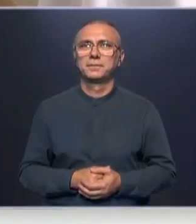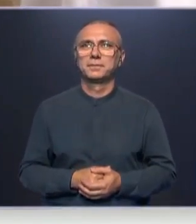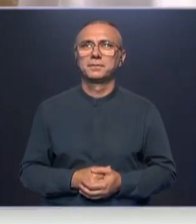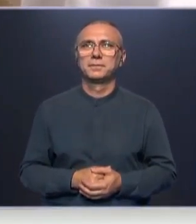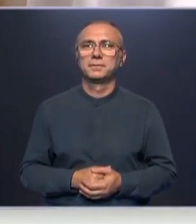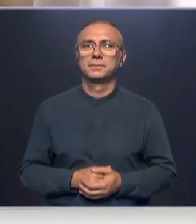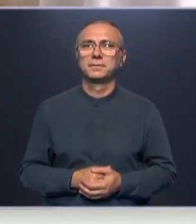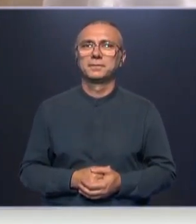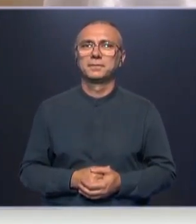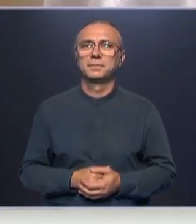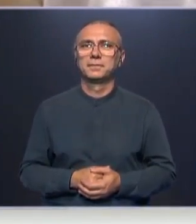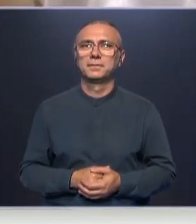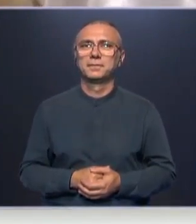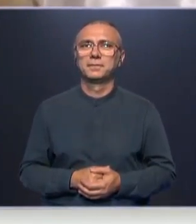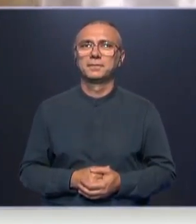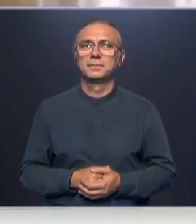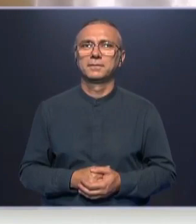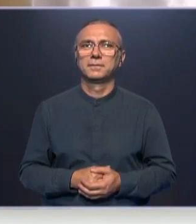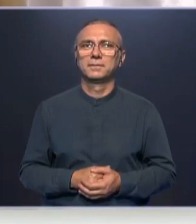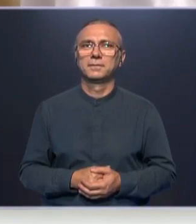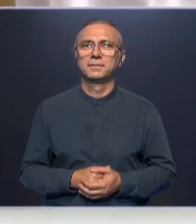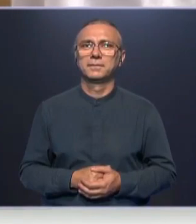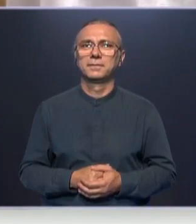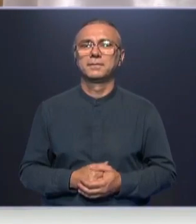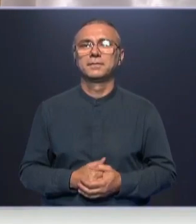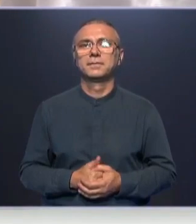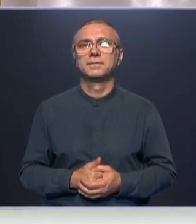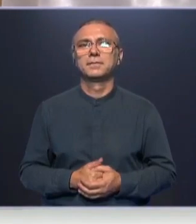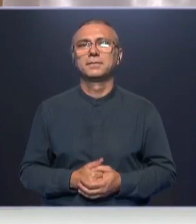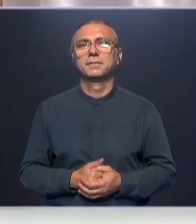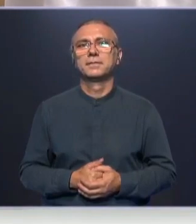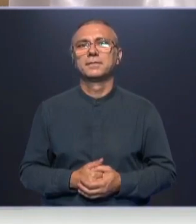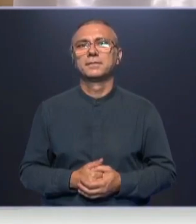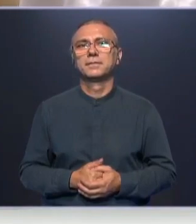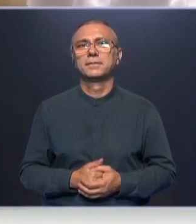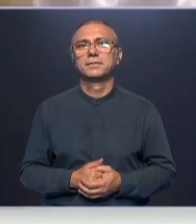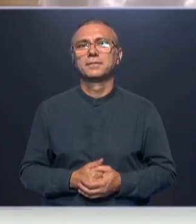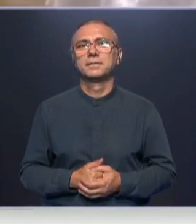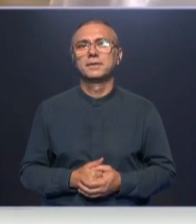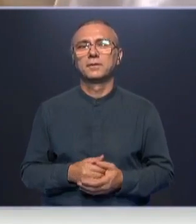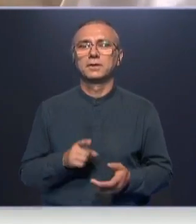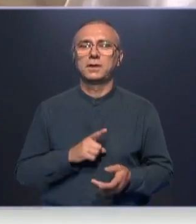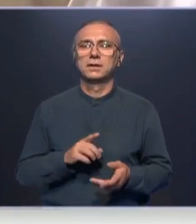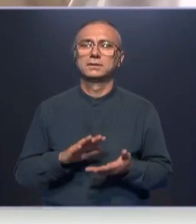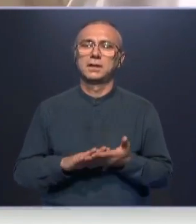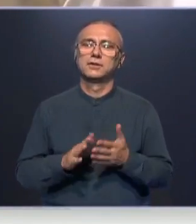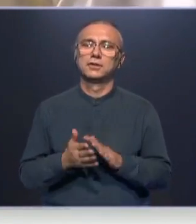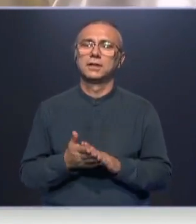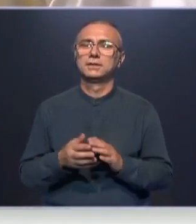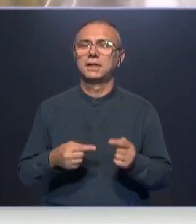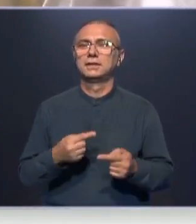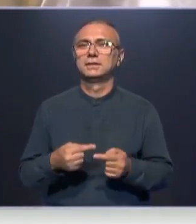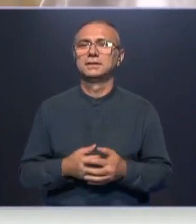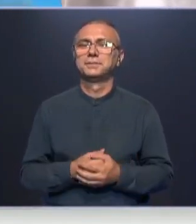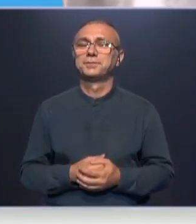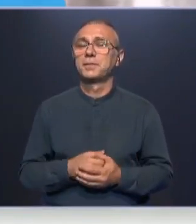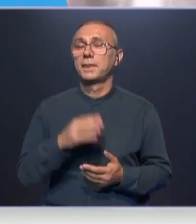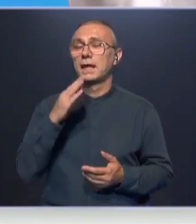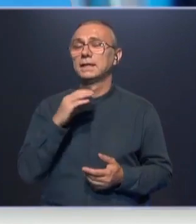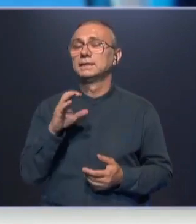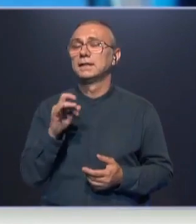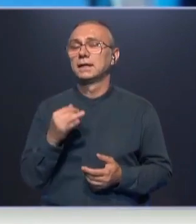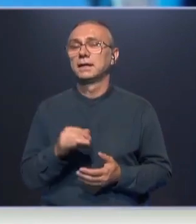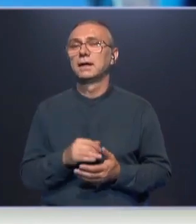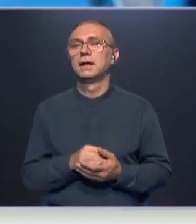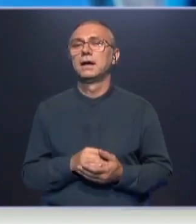и Чусовой. Это наша братьевская река. Как-то вот так сложилась эта традиция. Отец Сергий, а сколько